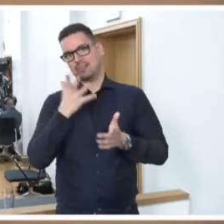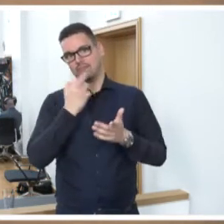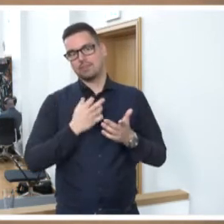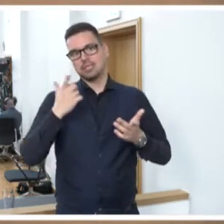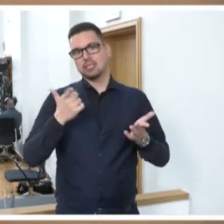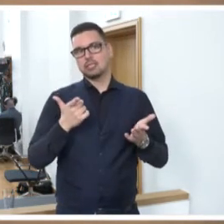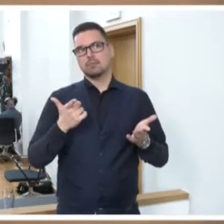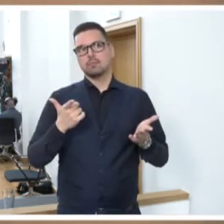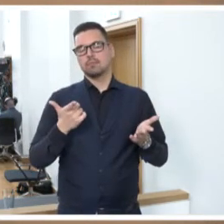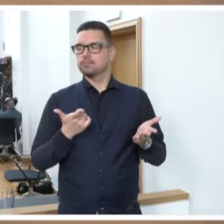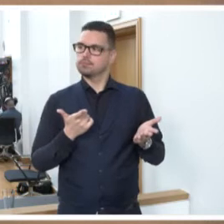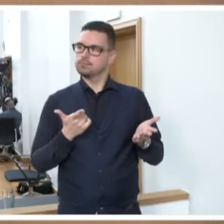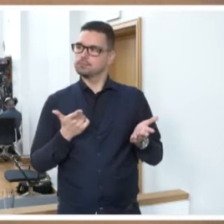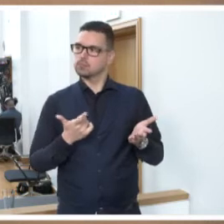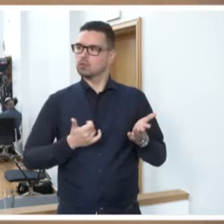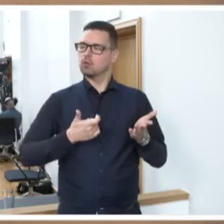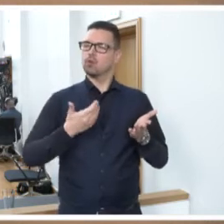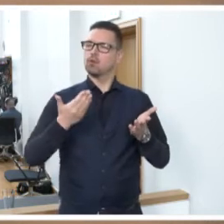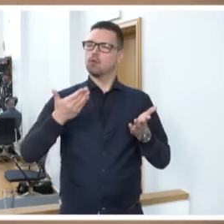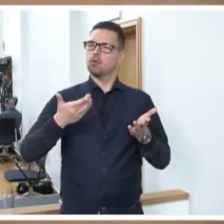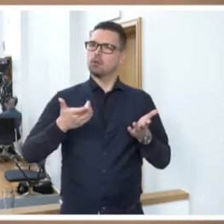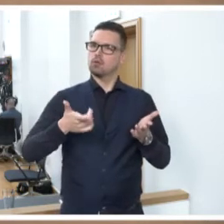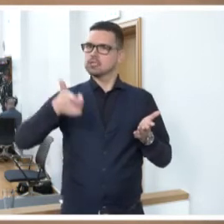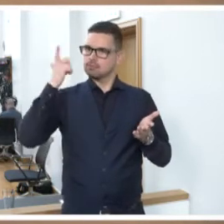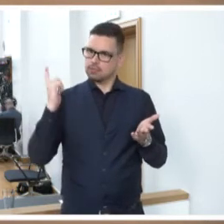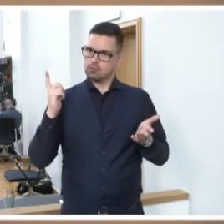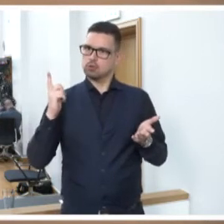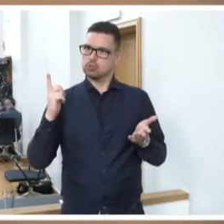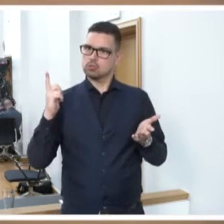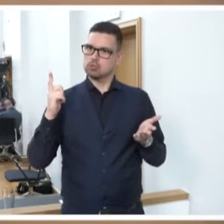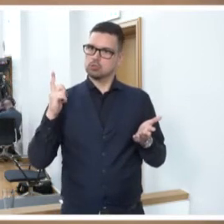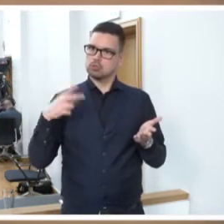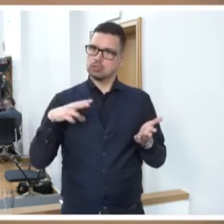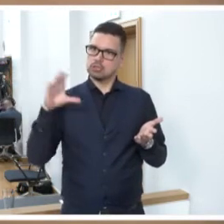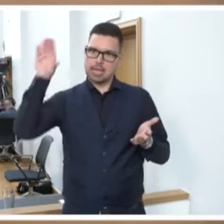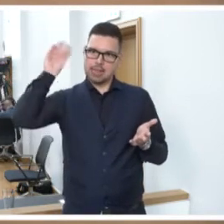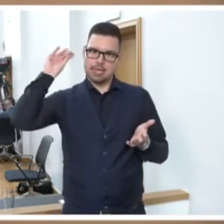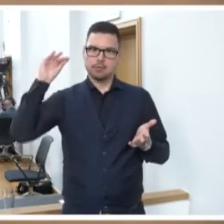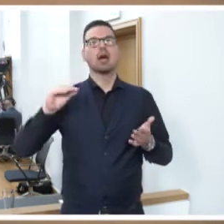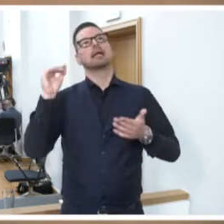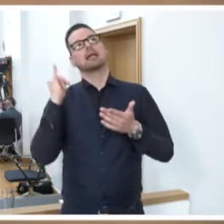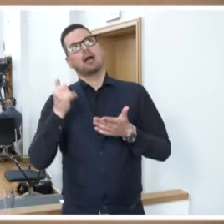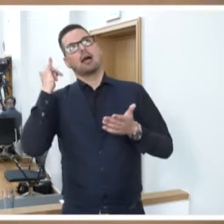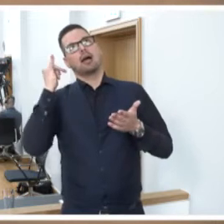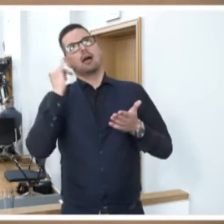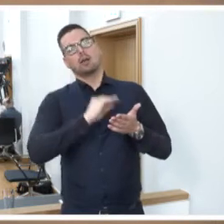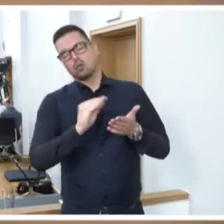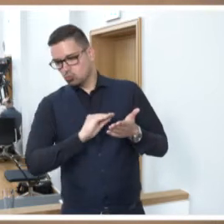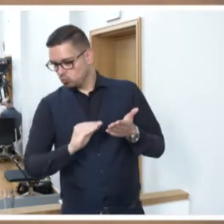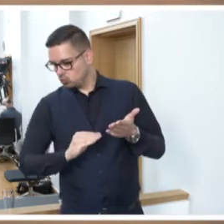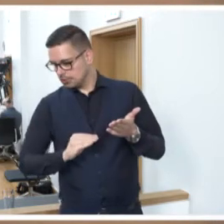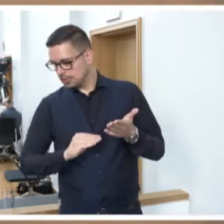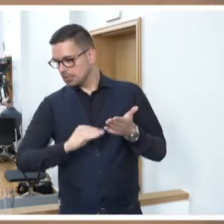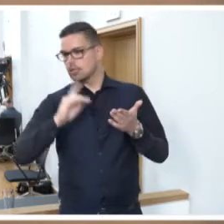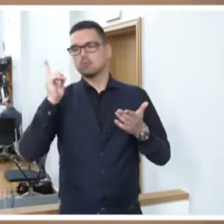Leute, ich habe das jetzt auch die vorletzte Woche noch mal erlebt, dass man sagt, ja, die Schulen müssen natürlich in